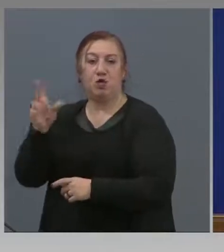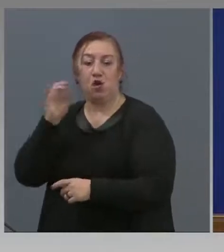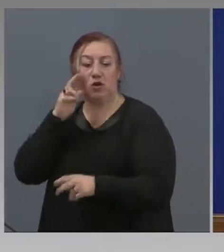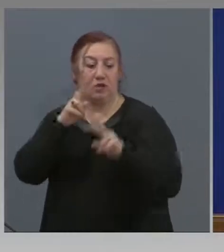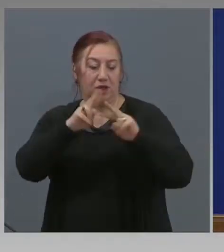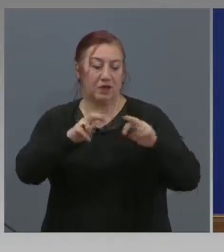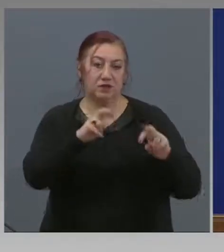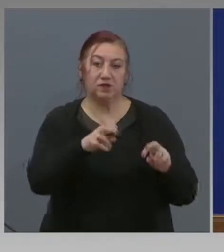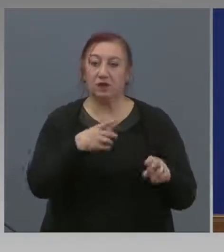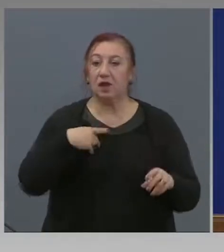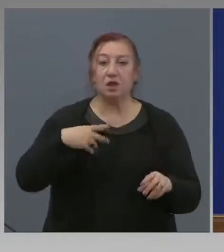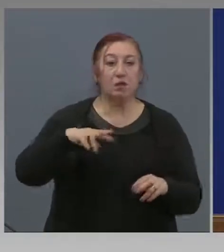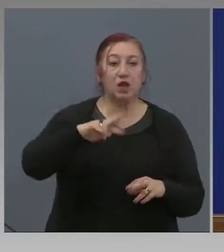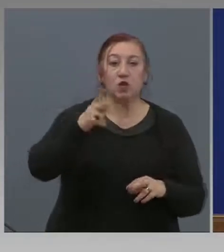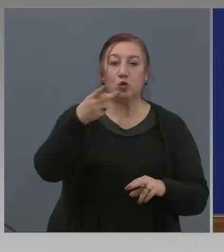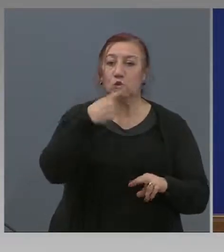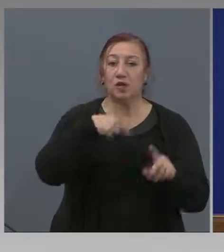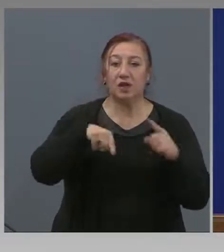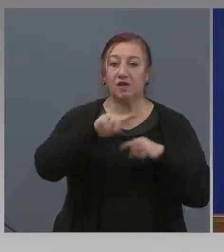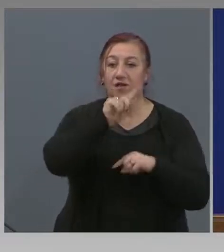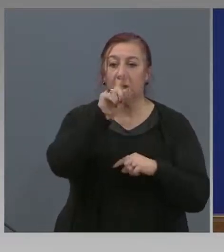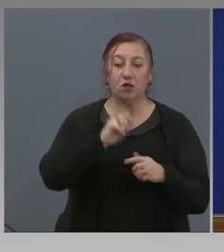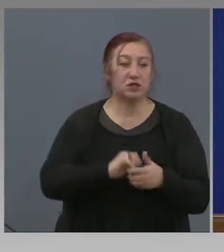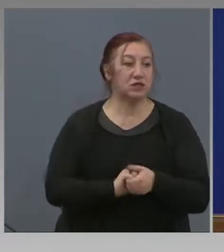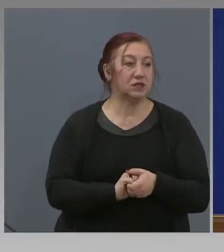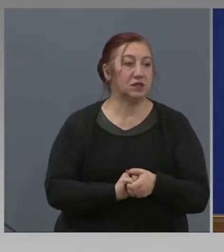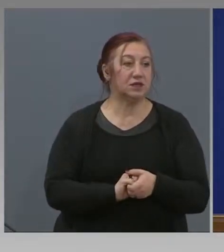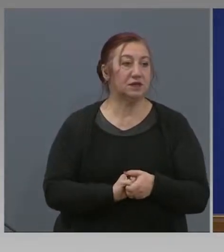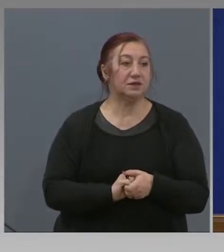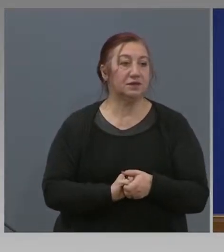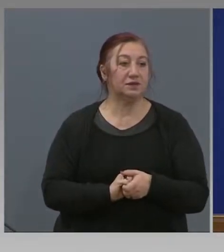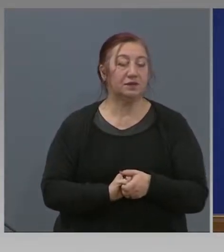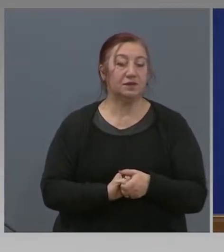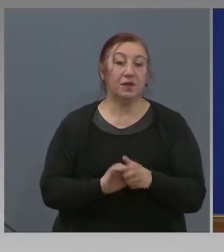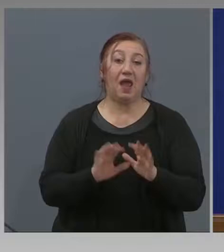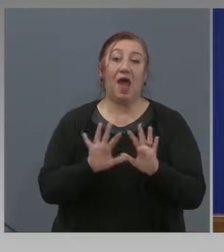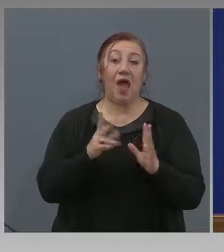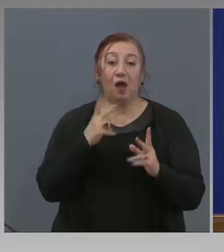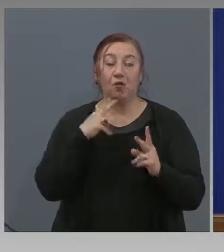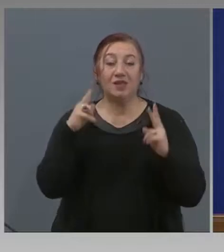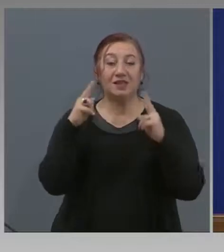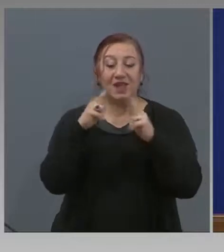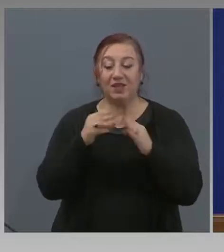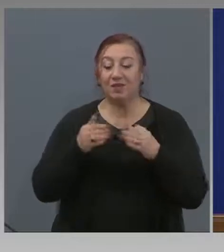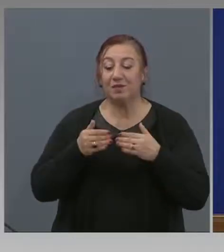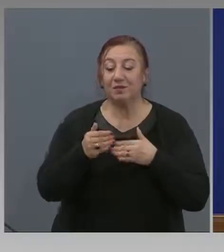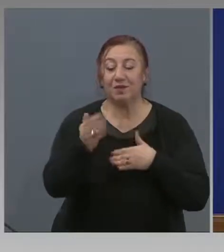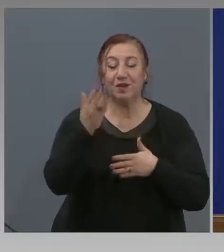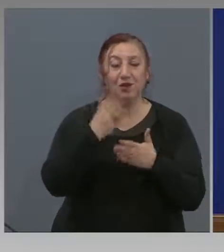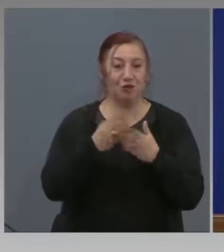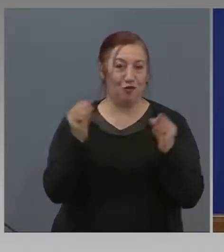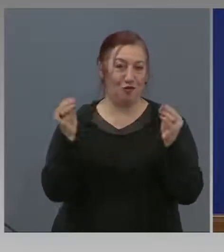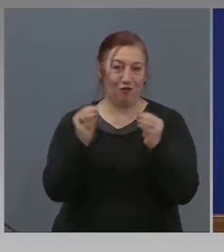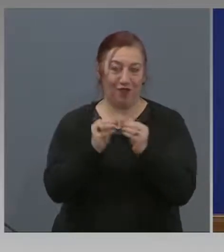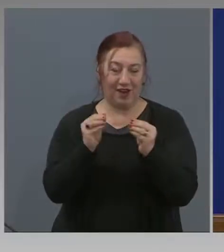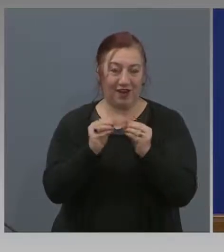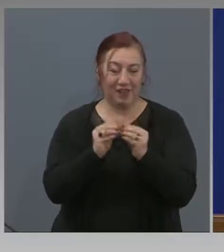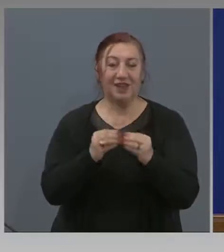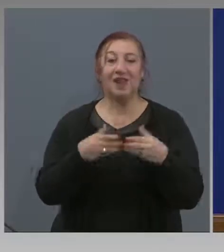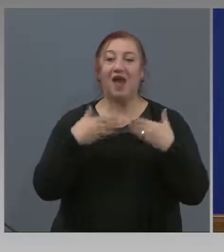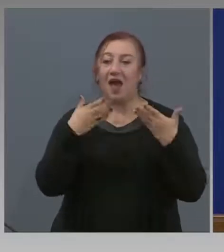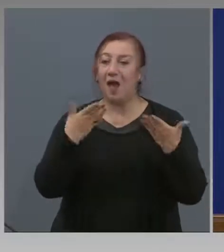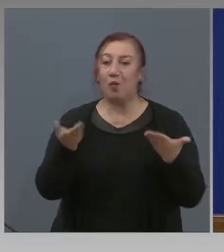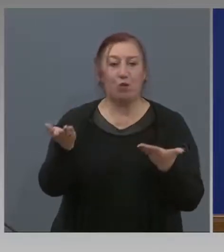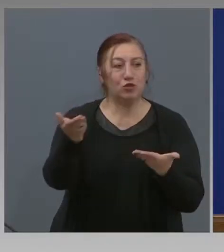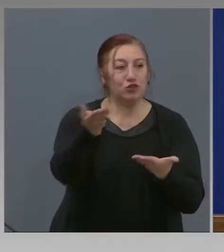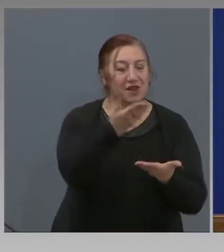Колеги, други въпроси има ли към нас? Освен ако не се видим до Велик ден, да пожелая да